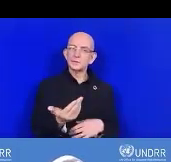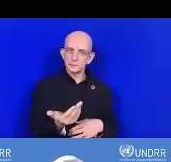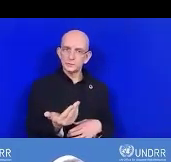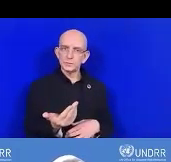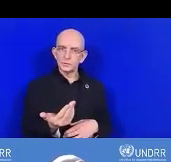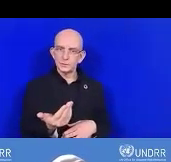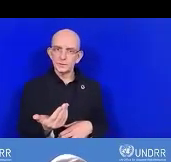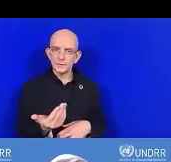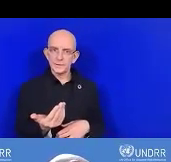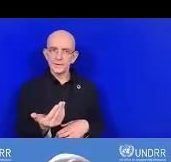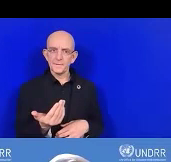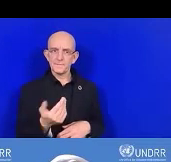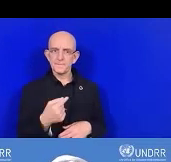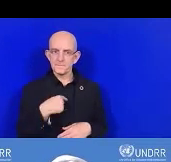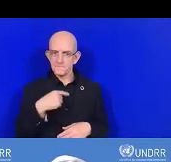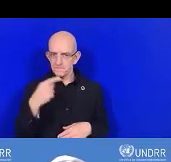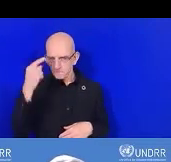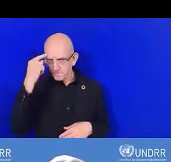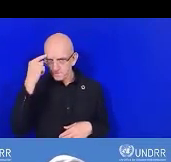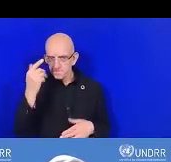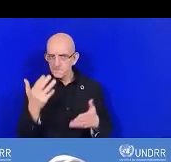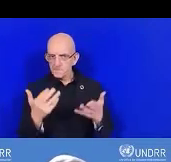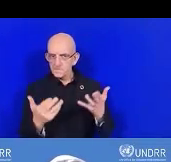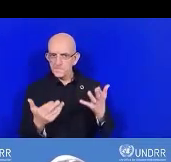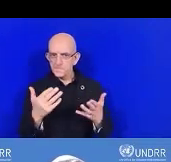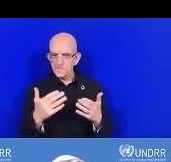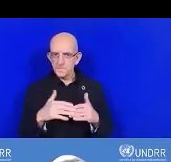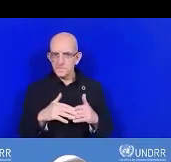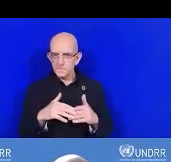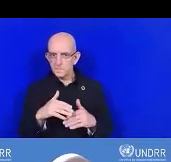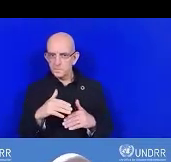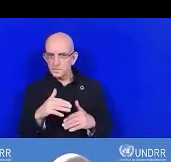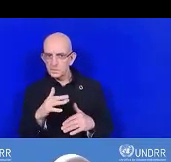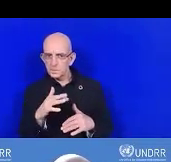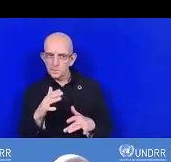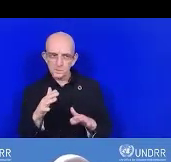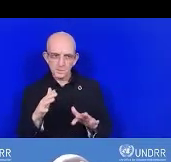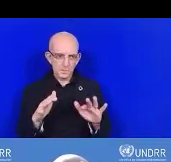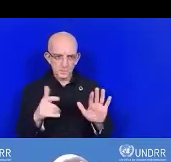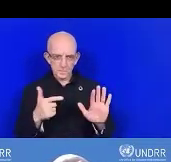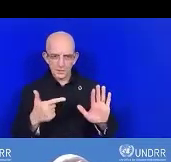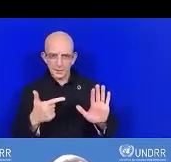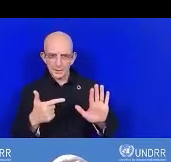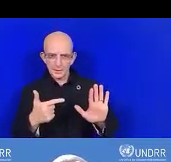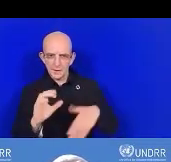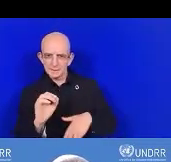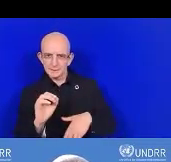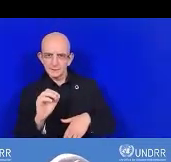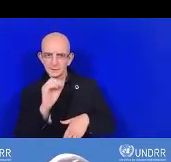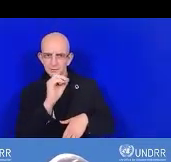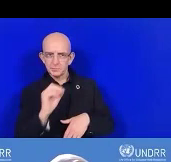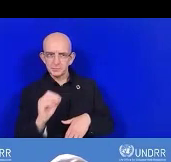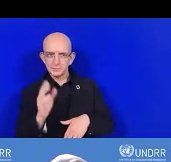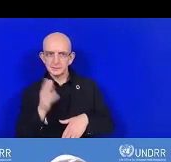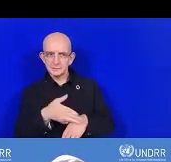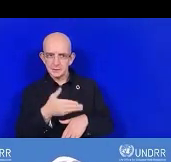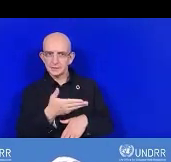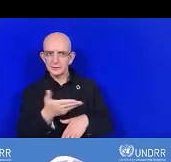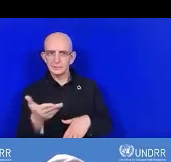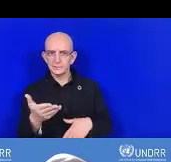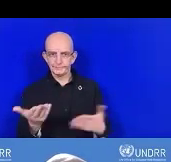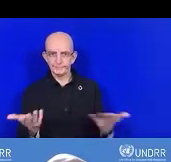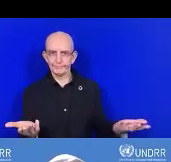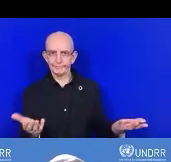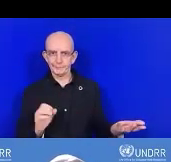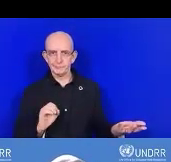environ 60, plus de 60 % est à une note de 0 et 1. Ça veut dire que voici